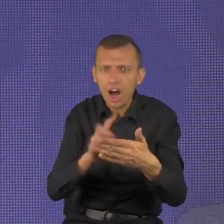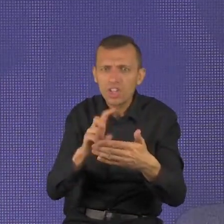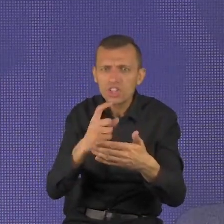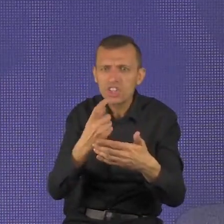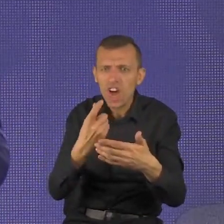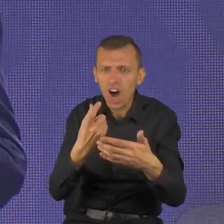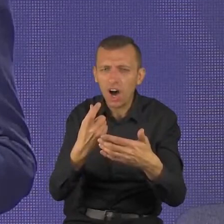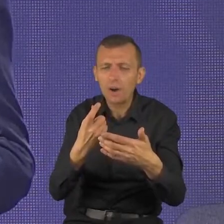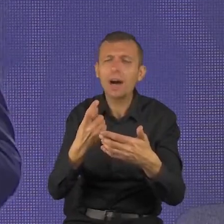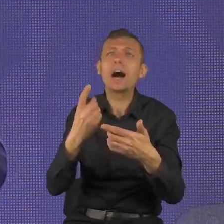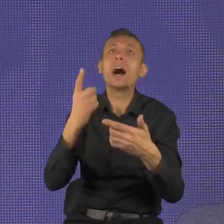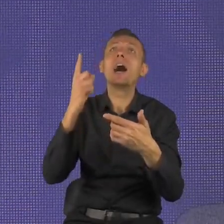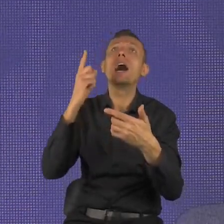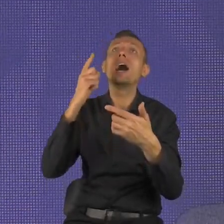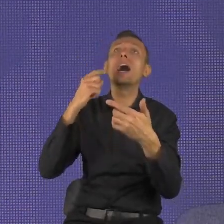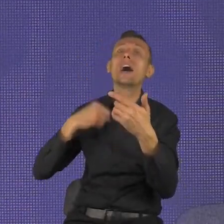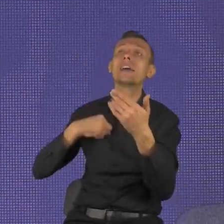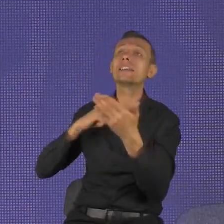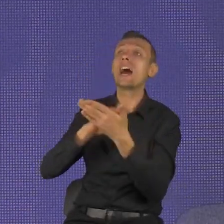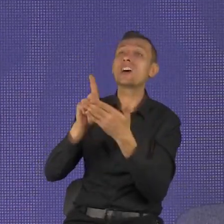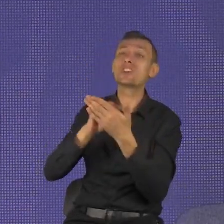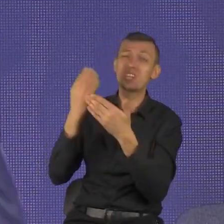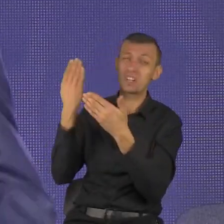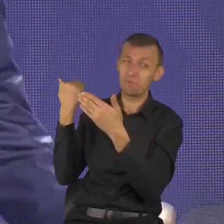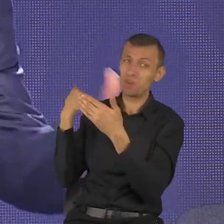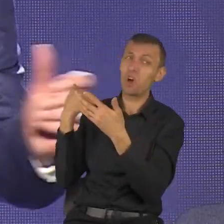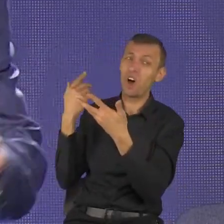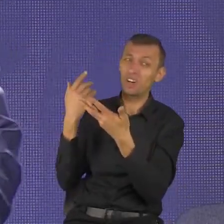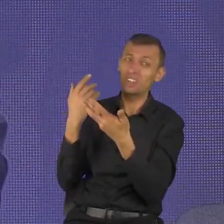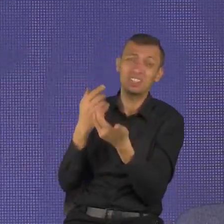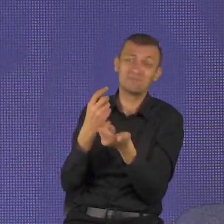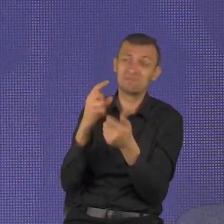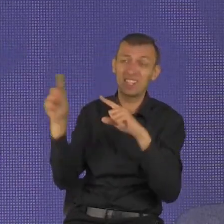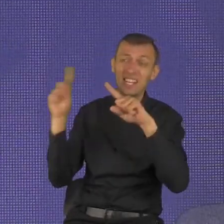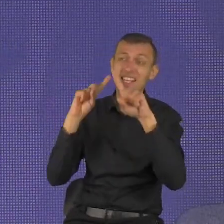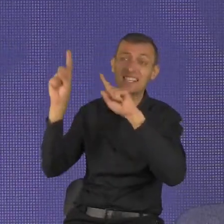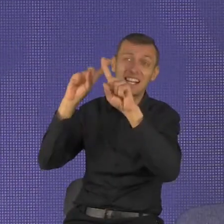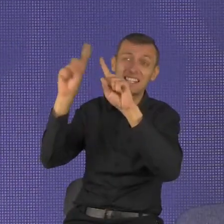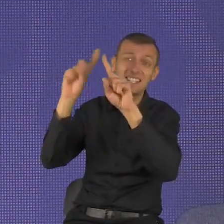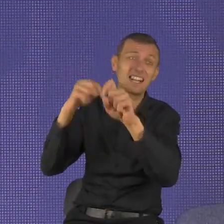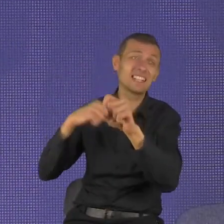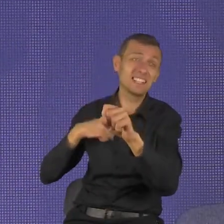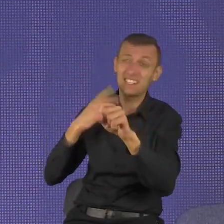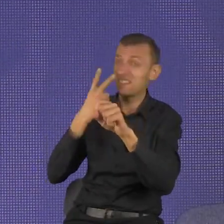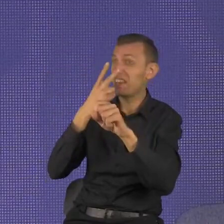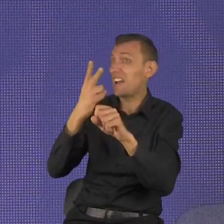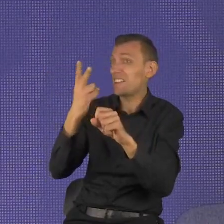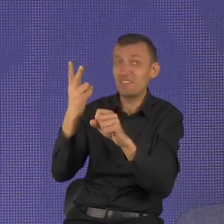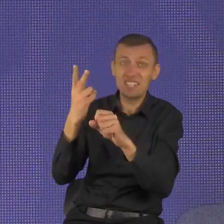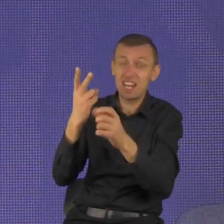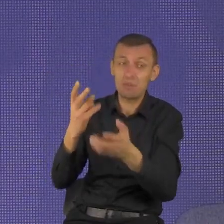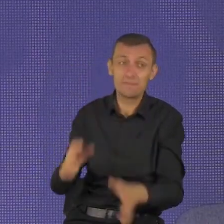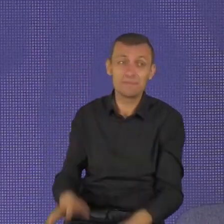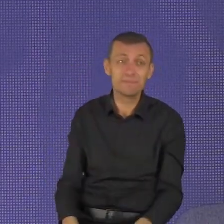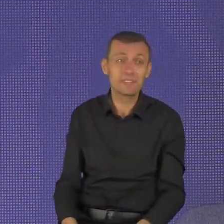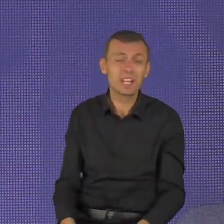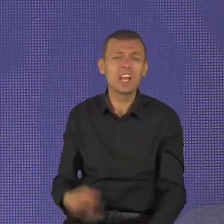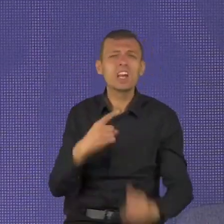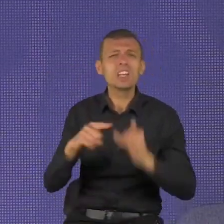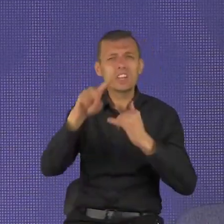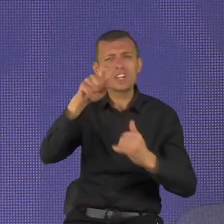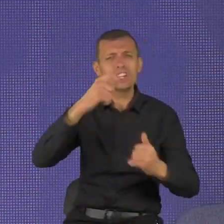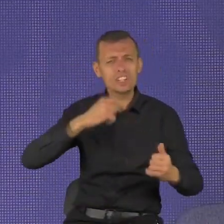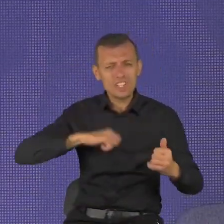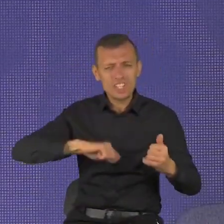Ale ponieważ jedziesz zbyt szybko, nie zauważasz ich i w ten sposób zmarnujesz wiele pieniędzy, zmarnujesz wiele czasu,